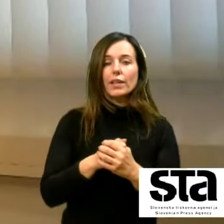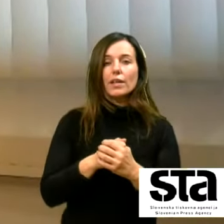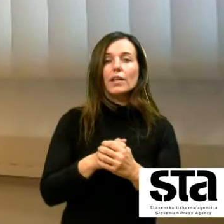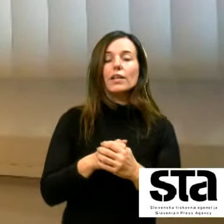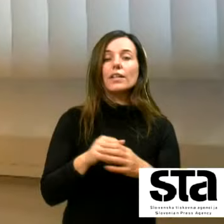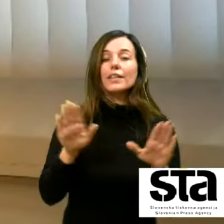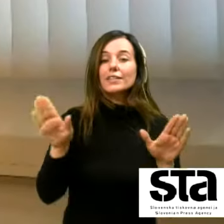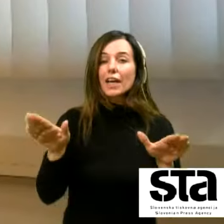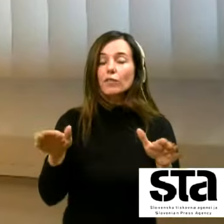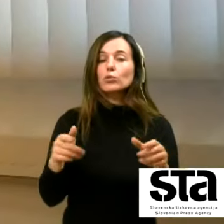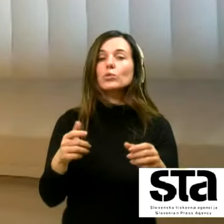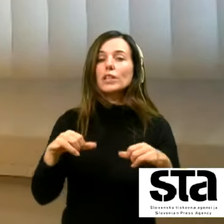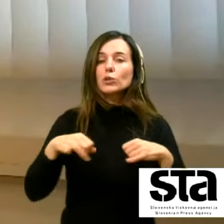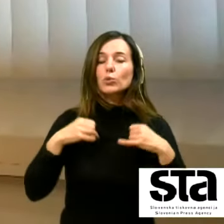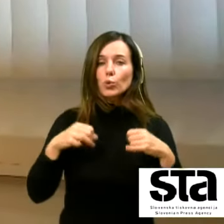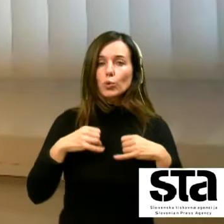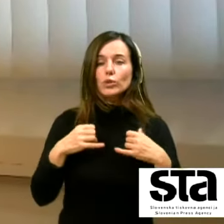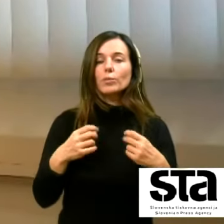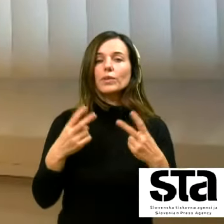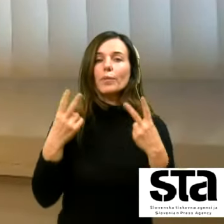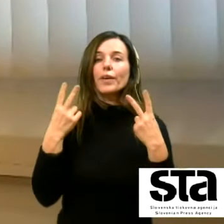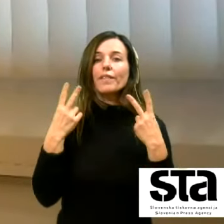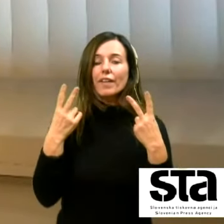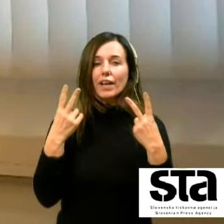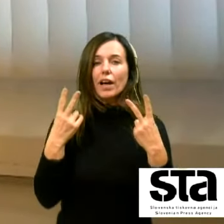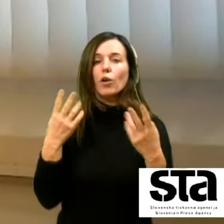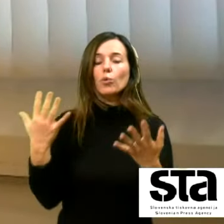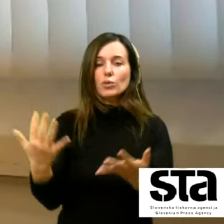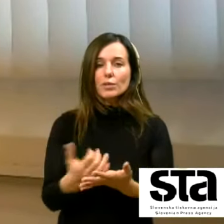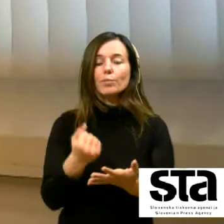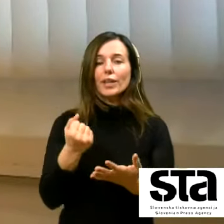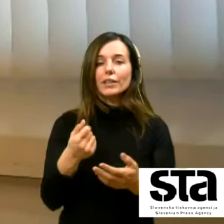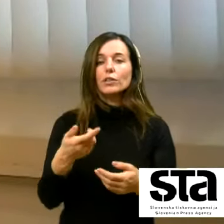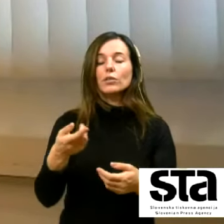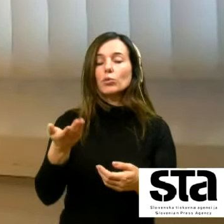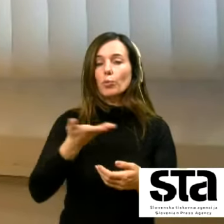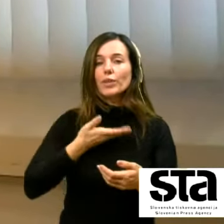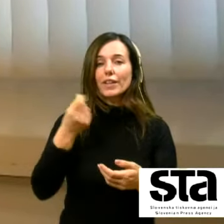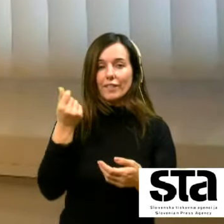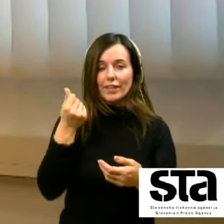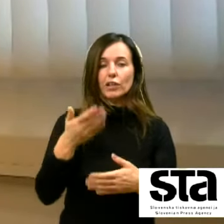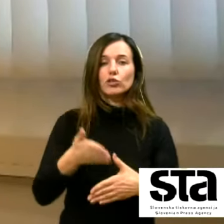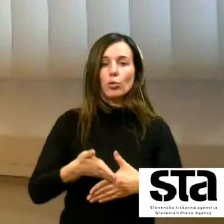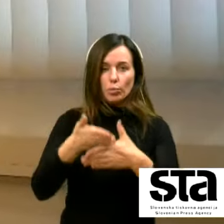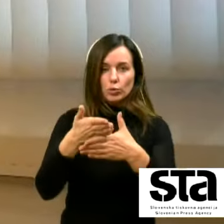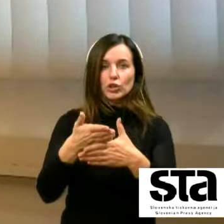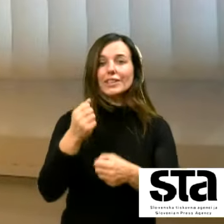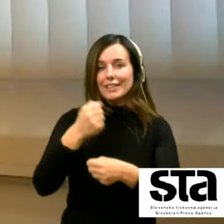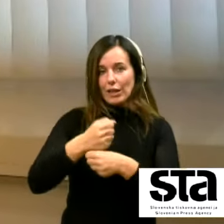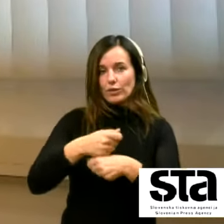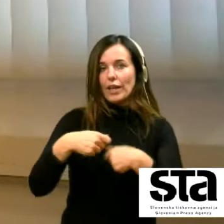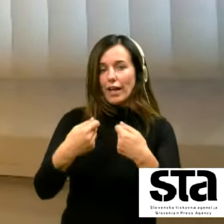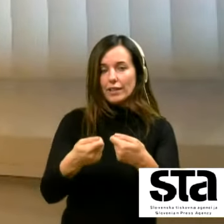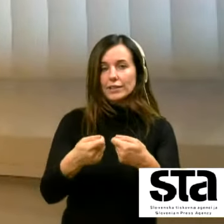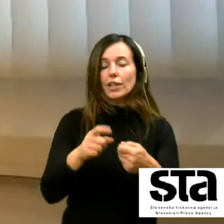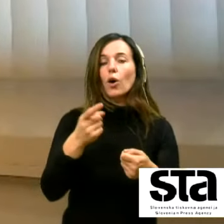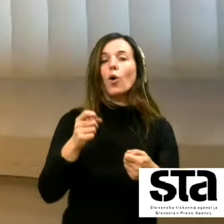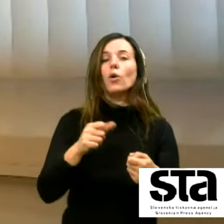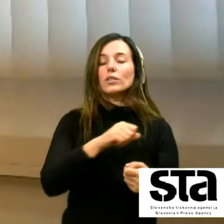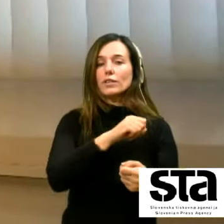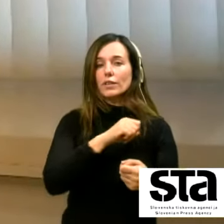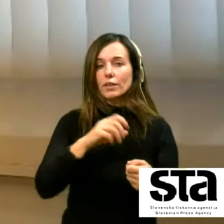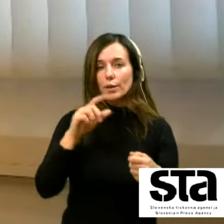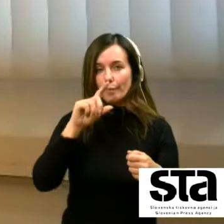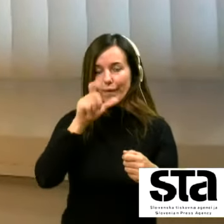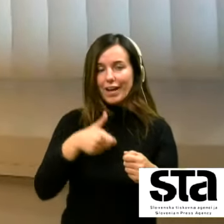se na zavodu prizadevamo, da doljavci čim prej pride do finančne pomoči tako smo do zdaj v tem obdobju od marca do zdaj izplačili